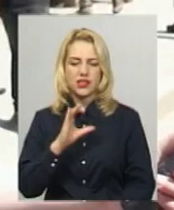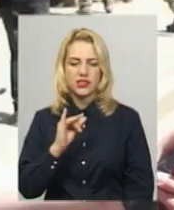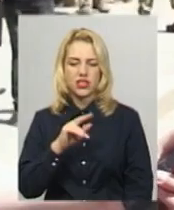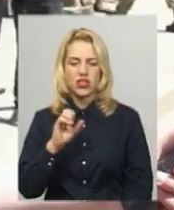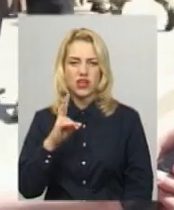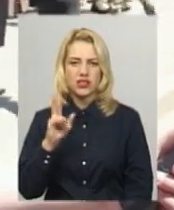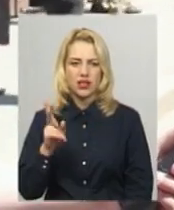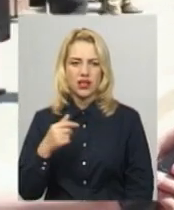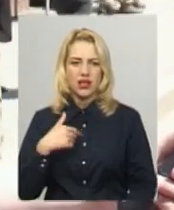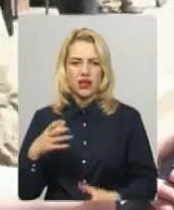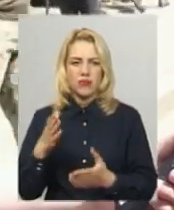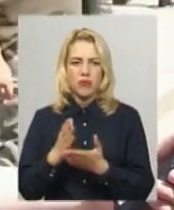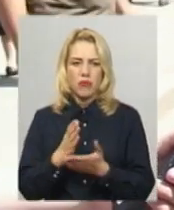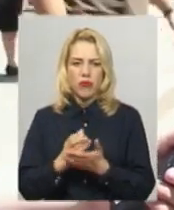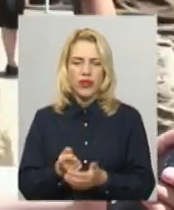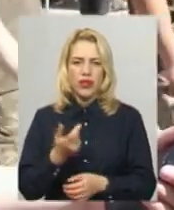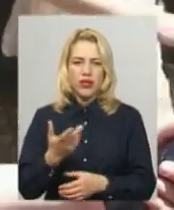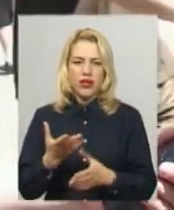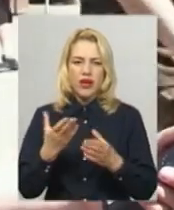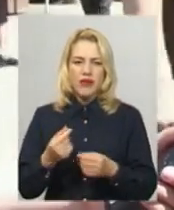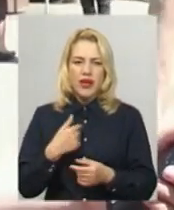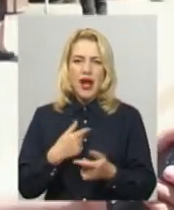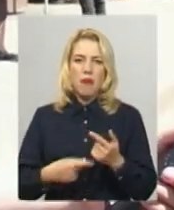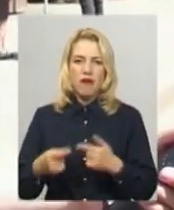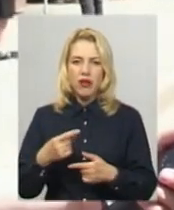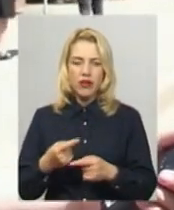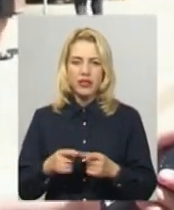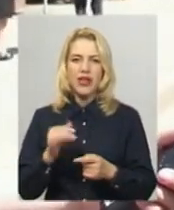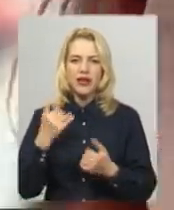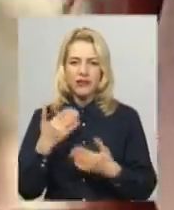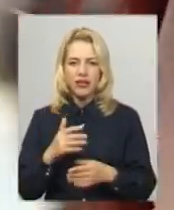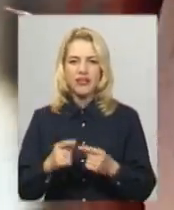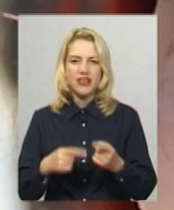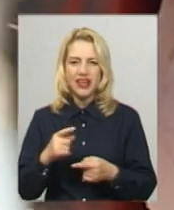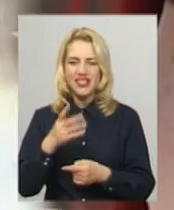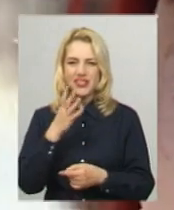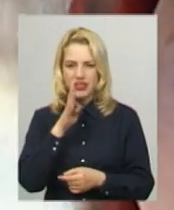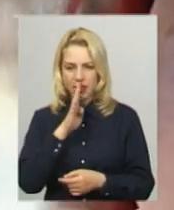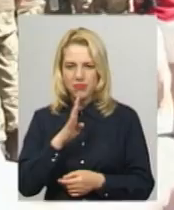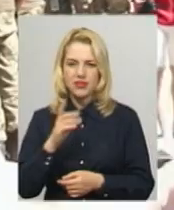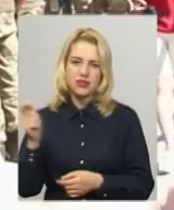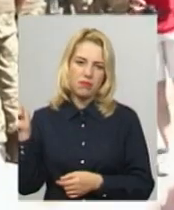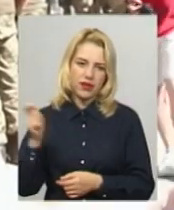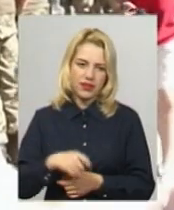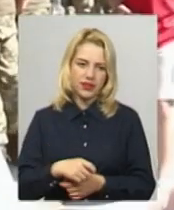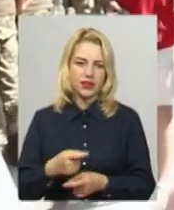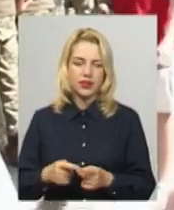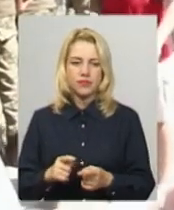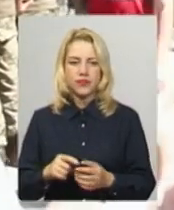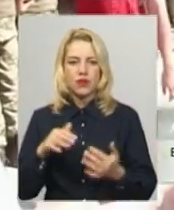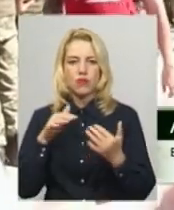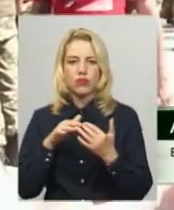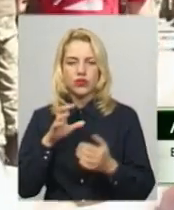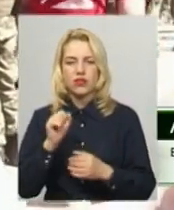Ми побули там декілька днів, і я повернулася назад, а потім вже через 4 місяці вони приїхали. Події на сході,